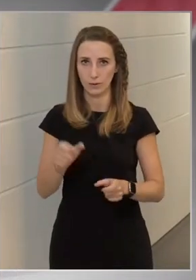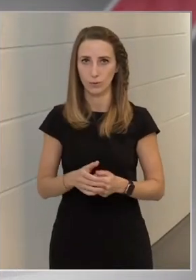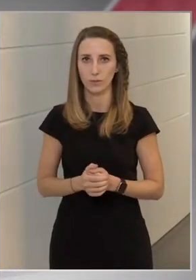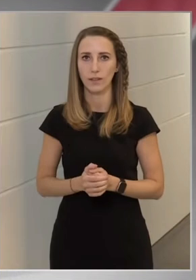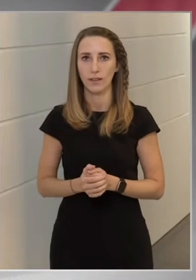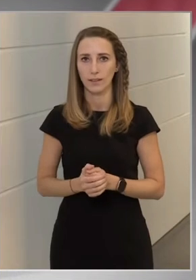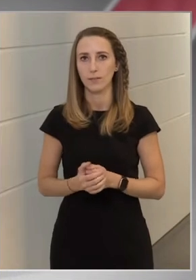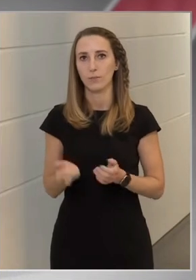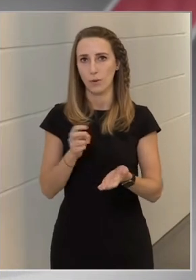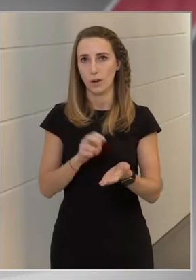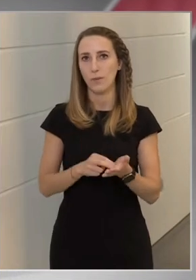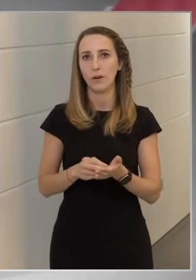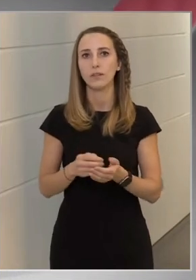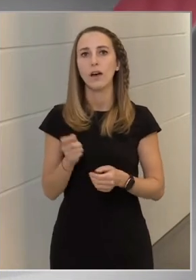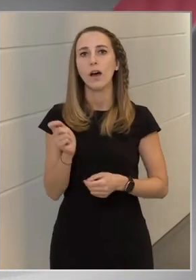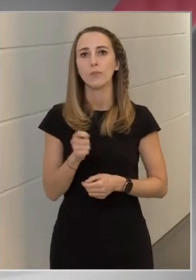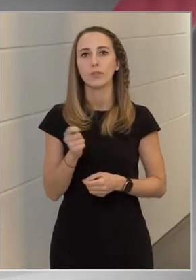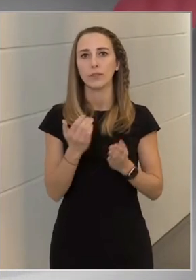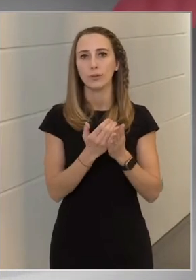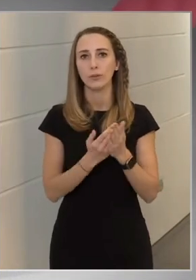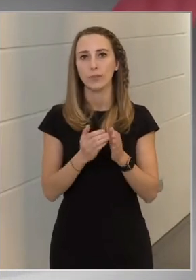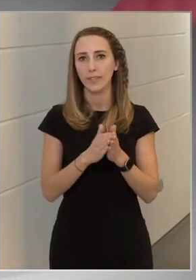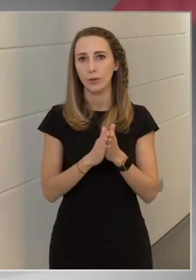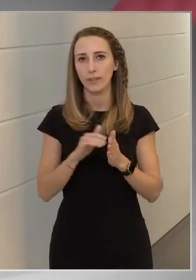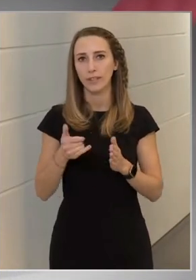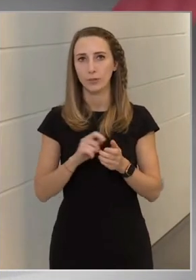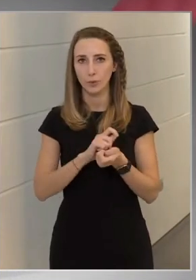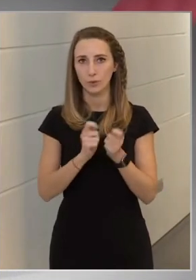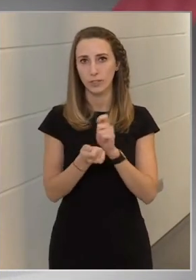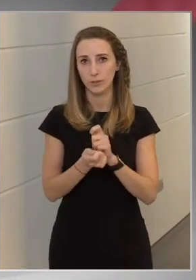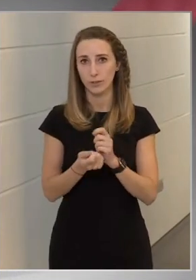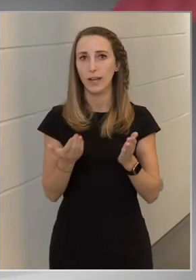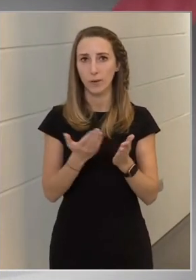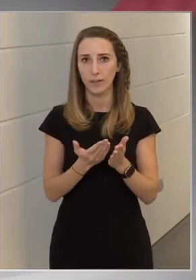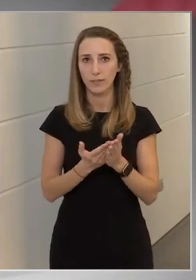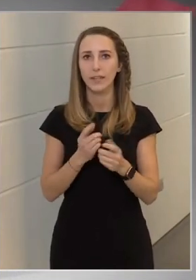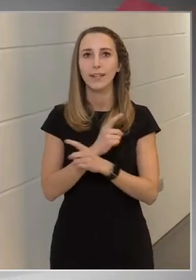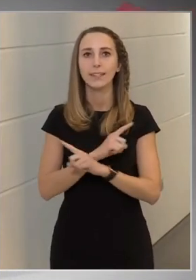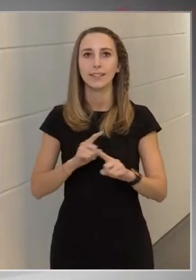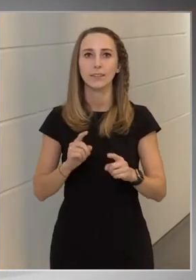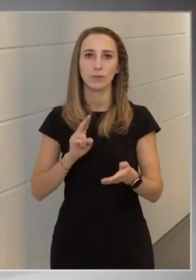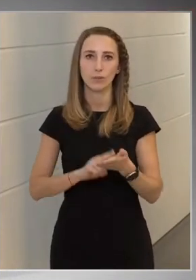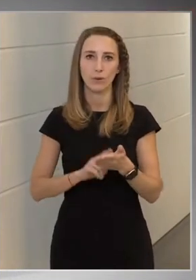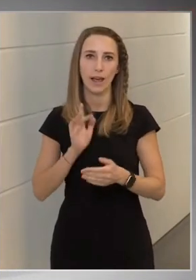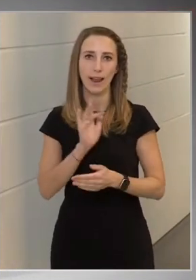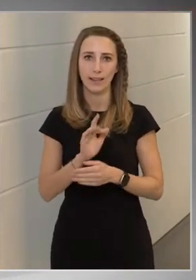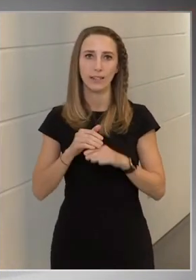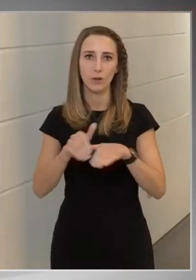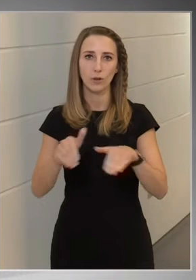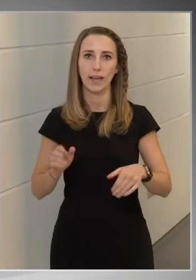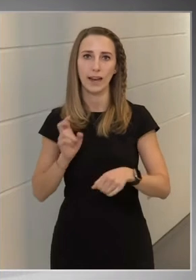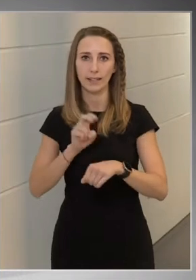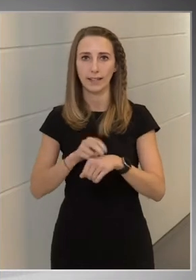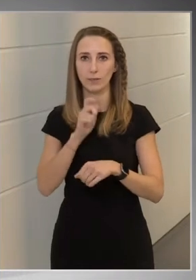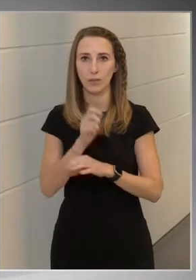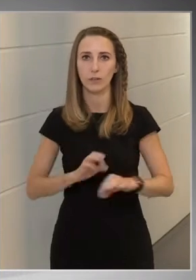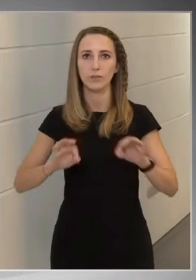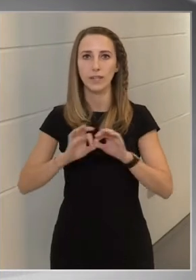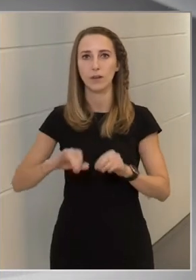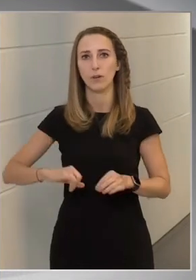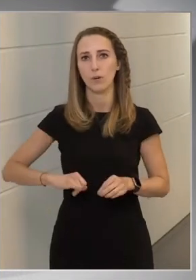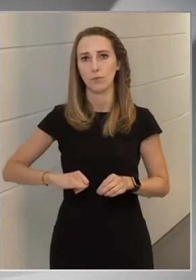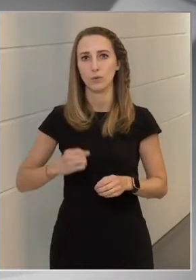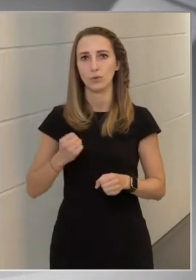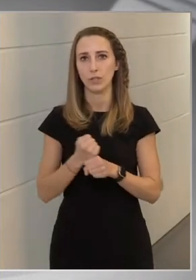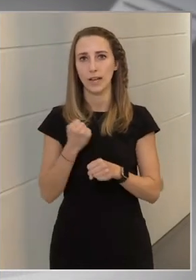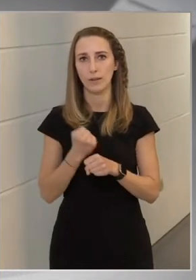ennek érdekében a büttető törvénykönyvet is módosítottuk, és a tiltott jogállás határátlépés az Magyarországon bűncselekménynek számít,